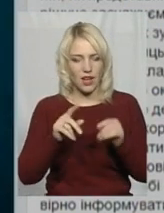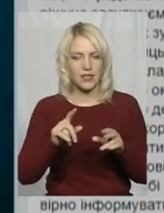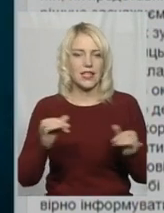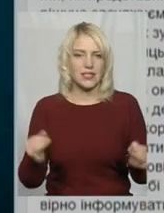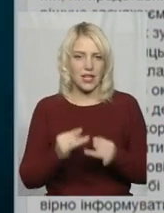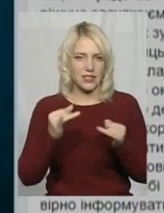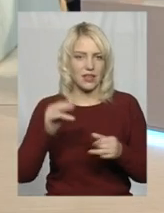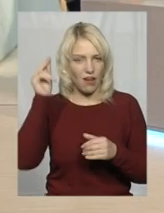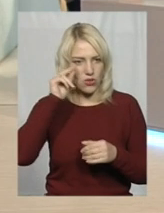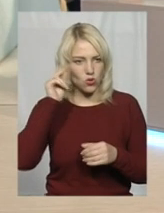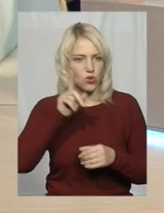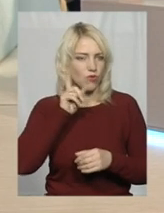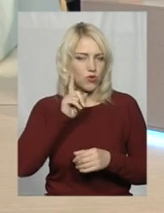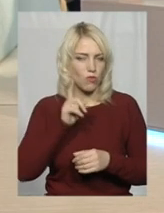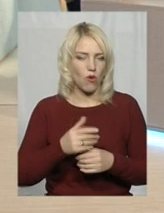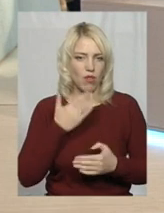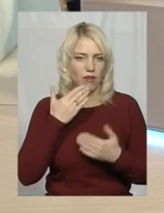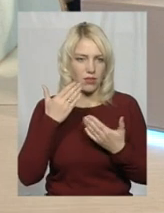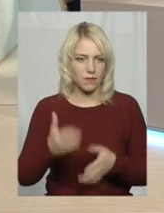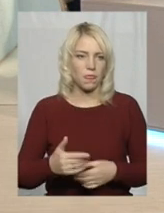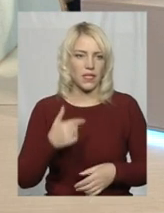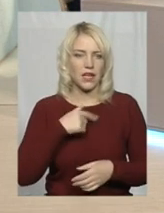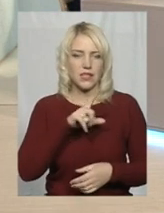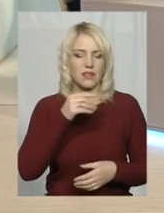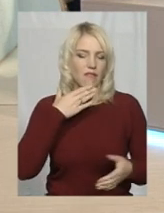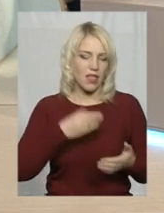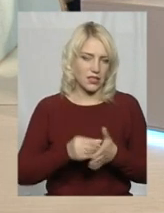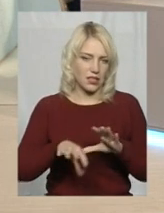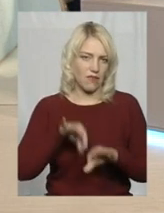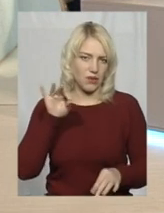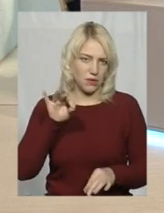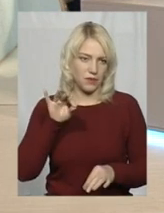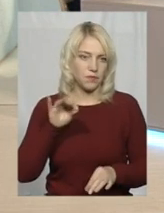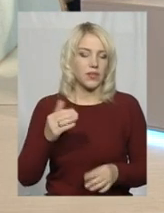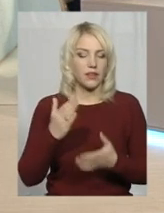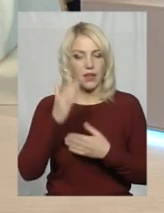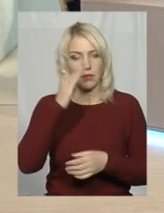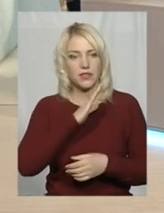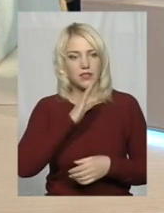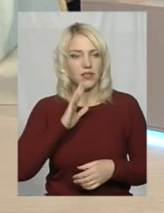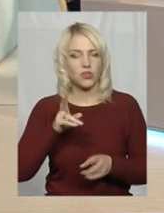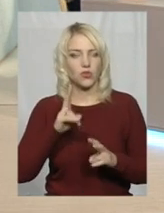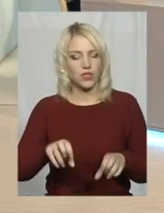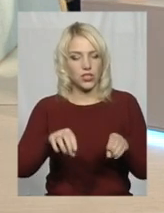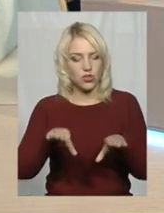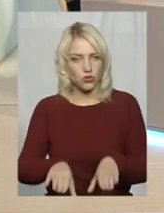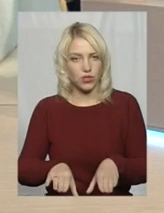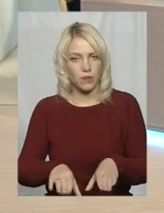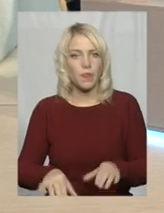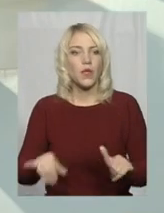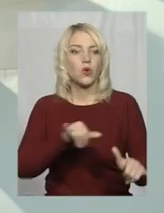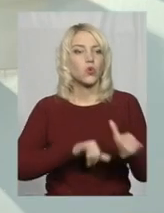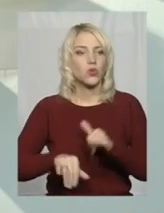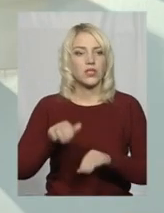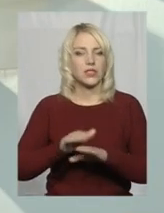молодь? Я за власний вибір. Є батьки, які вирішують, куди